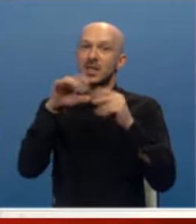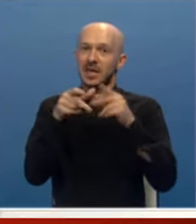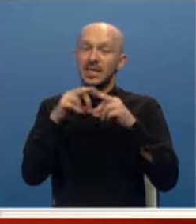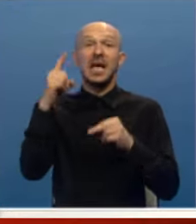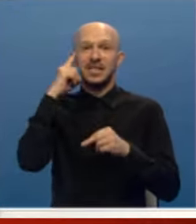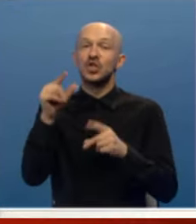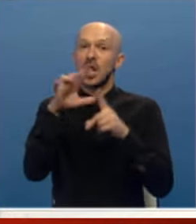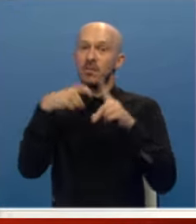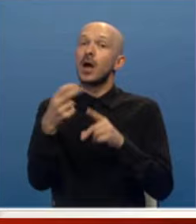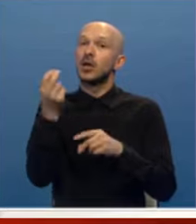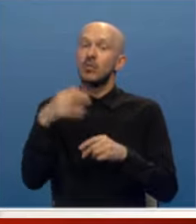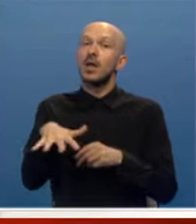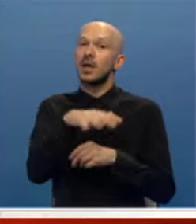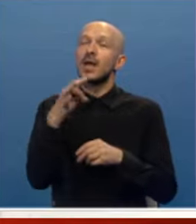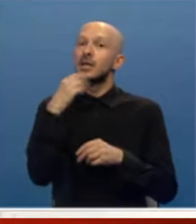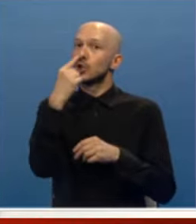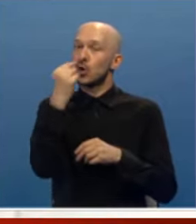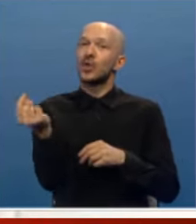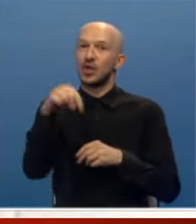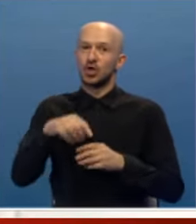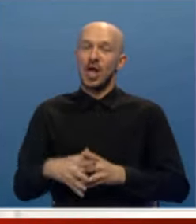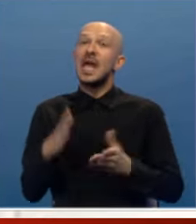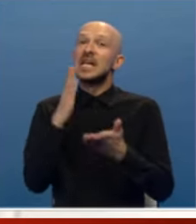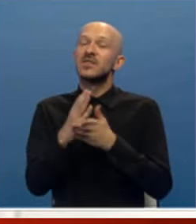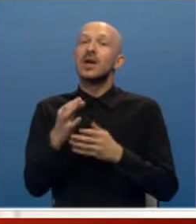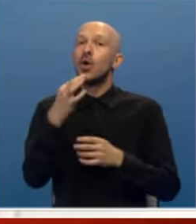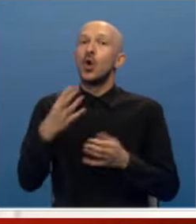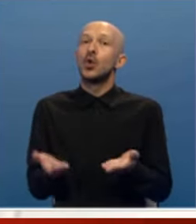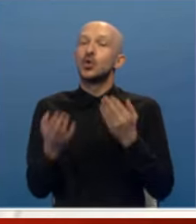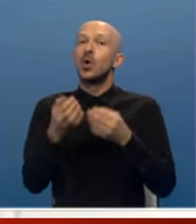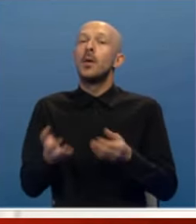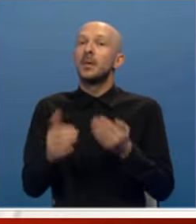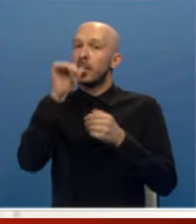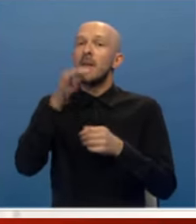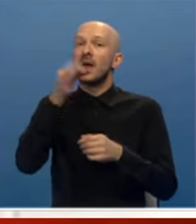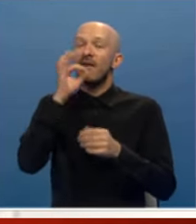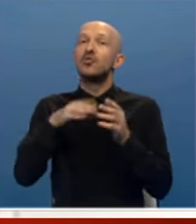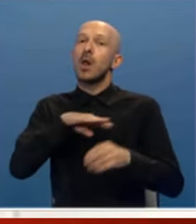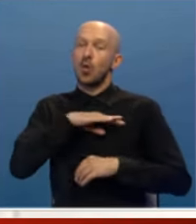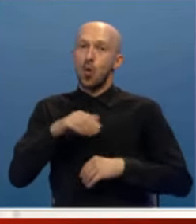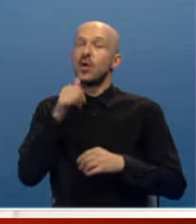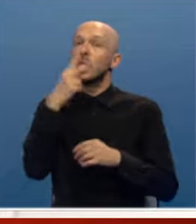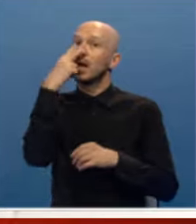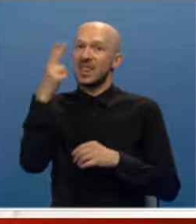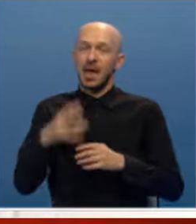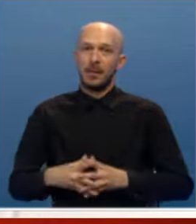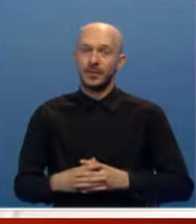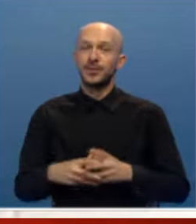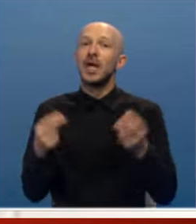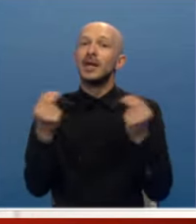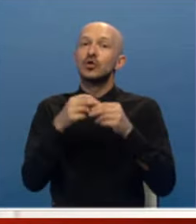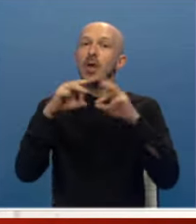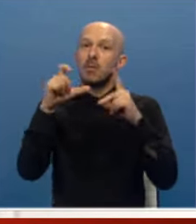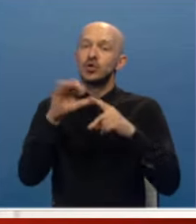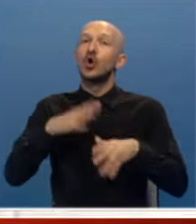Znači da je ipak dobar kraj kad su i rode došle. Svako jutro pijem jako rano kafu na balkonu i njih gledam tamo, nešto me